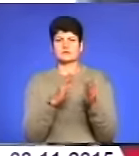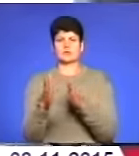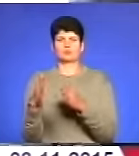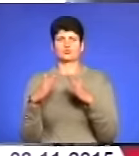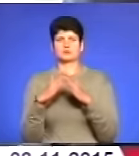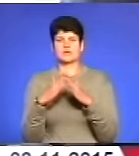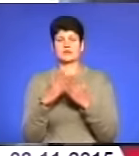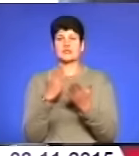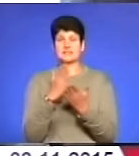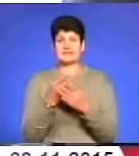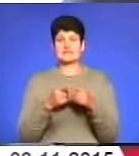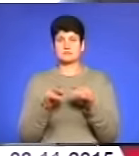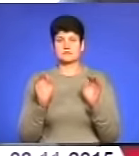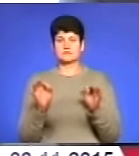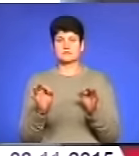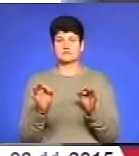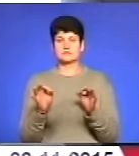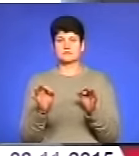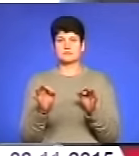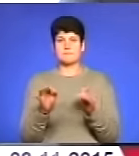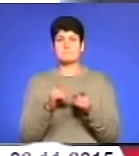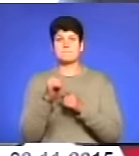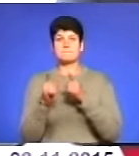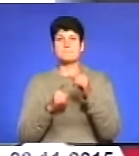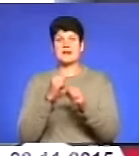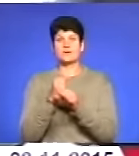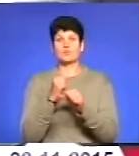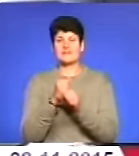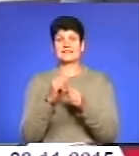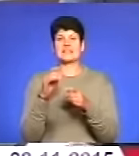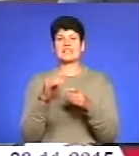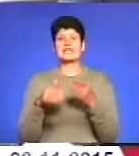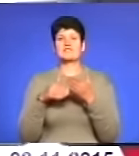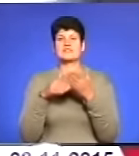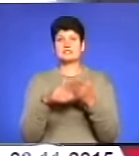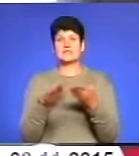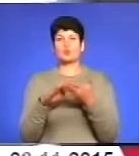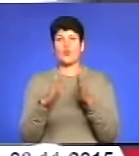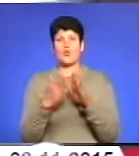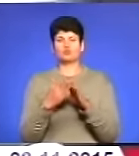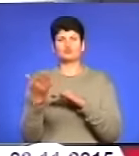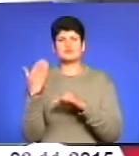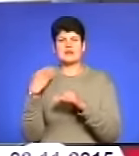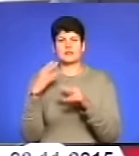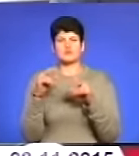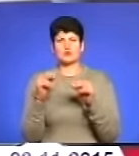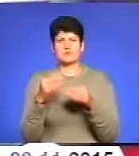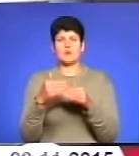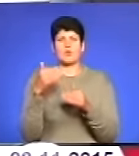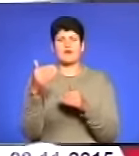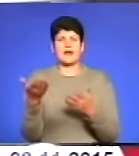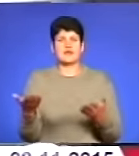Чи є це правомірно? Переробити інвестиційну угоду, тобто заднім числом, чи переднім числом? думаю,